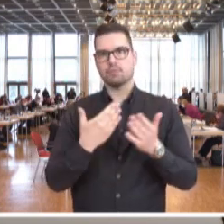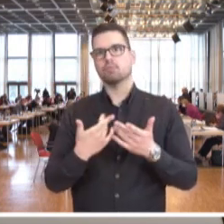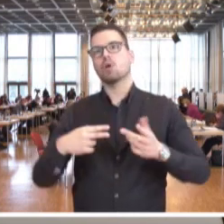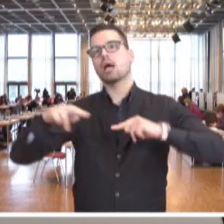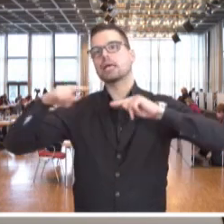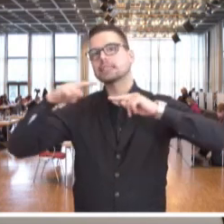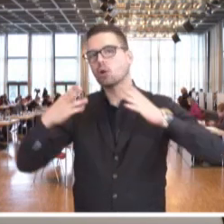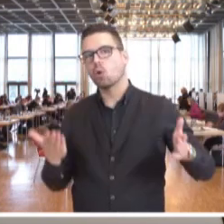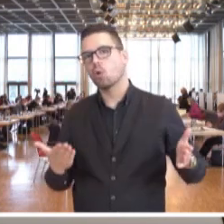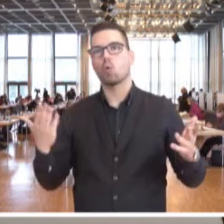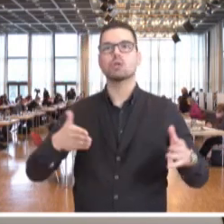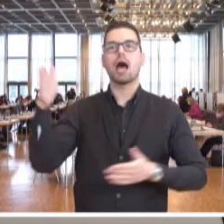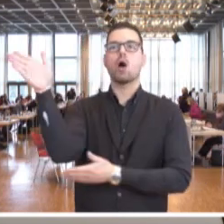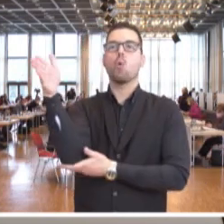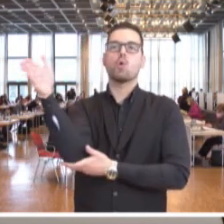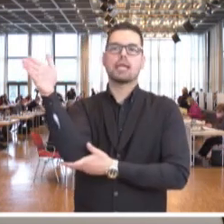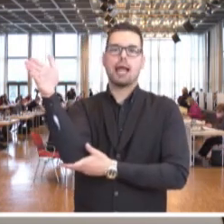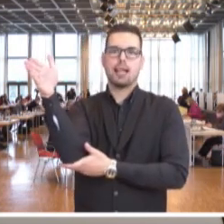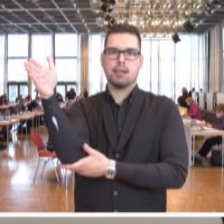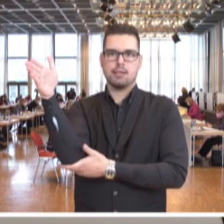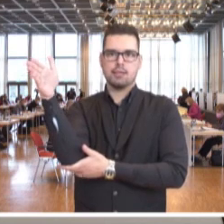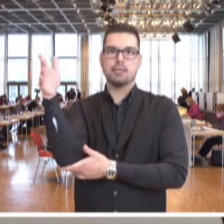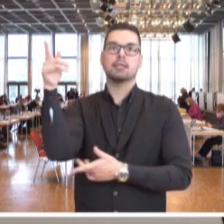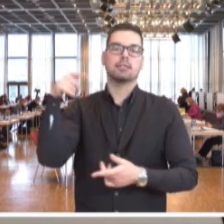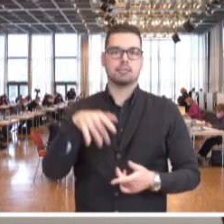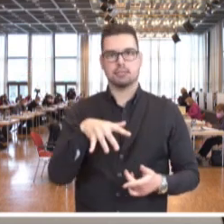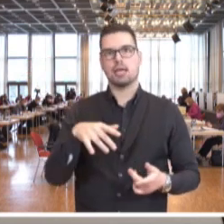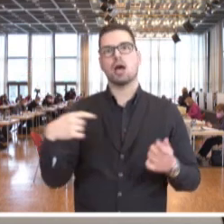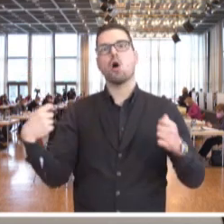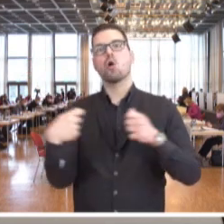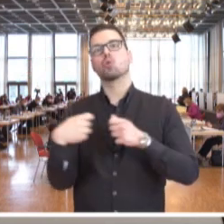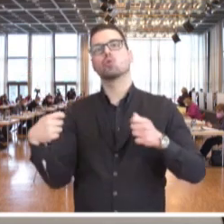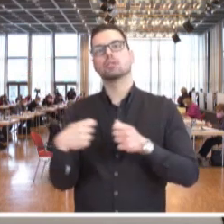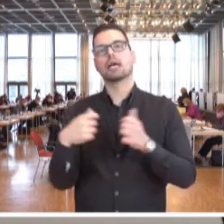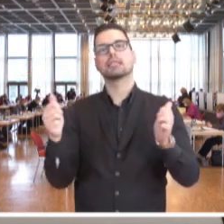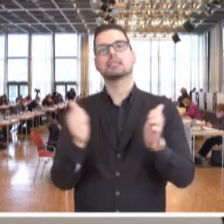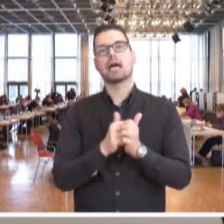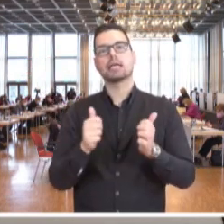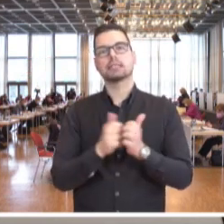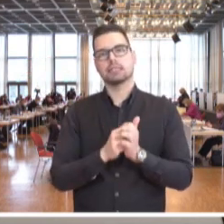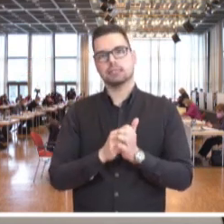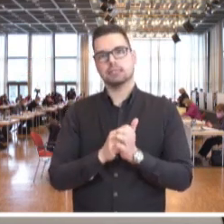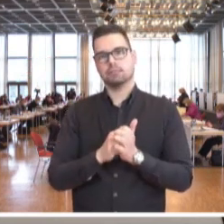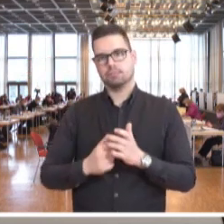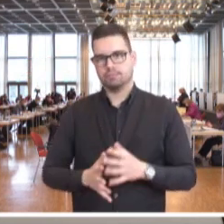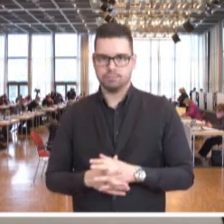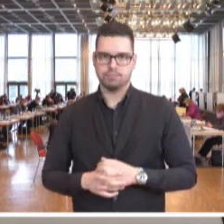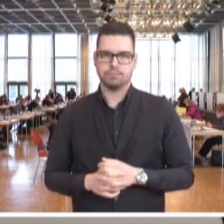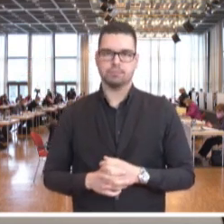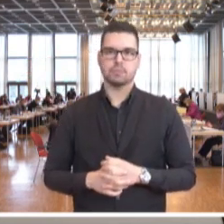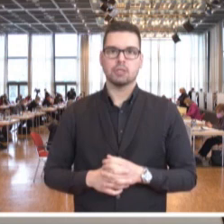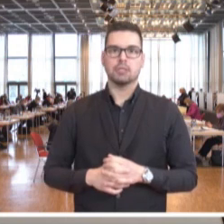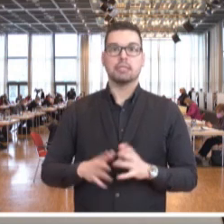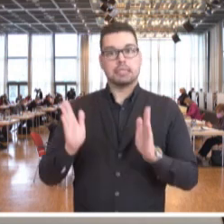Gaststätten oder Hotels von der Erfassung der Kontaktdaten entlastet. Ich bitte Sie hier um